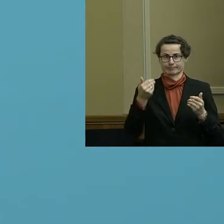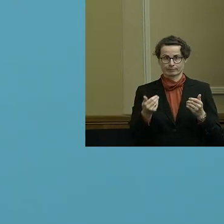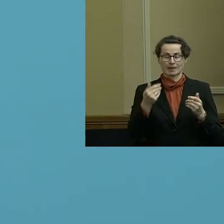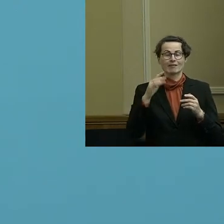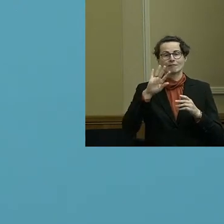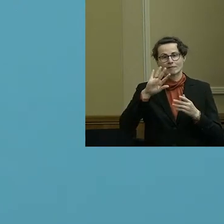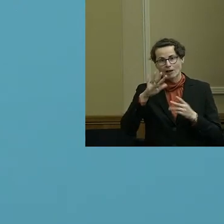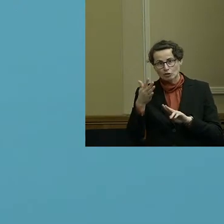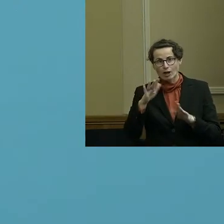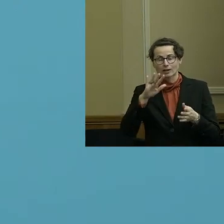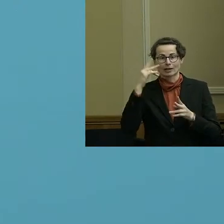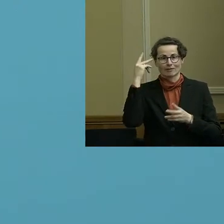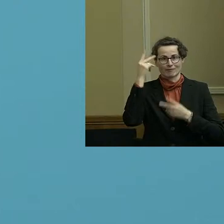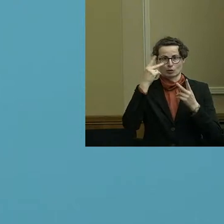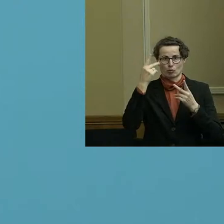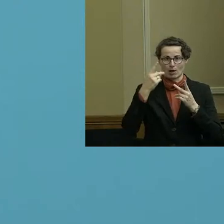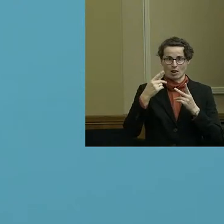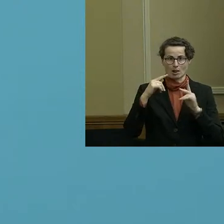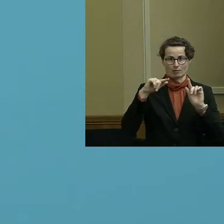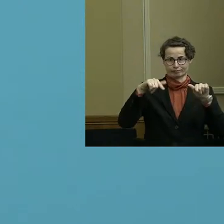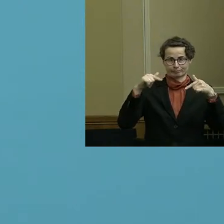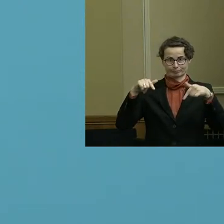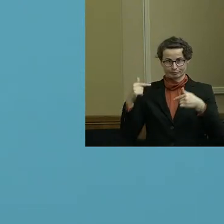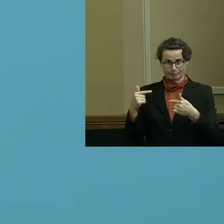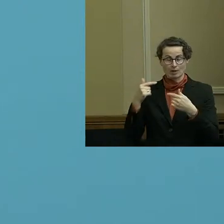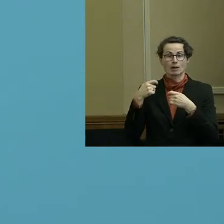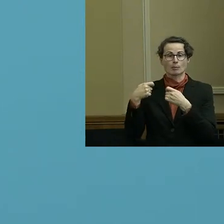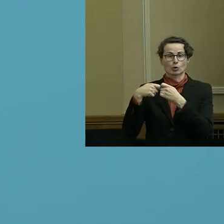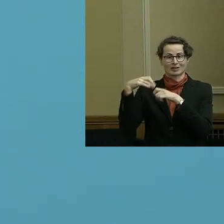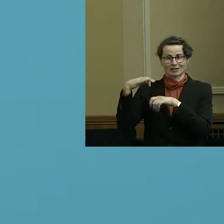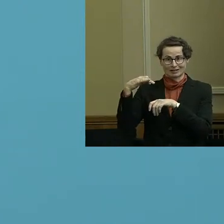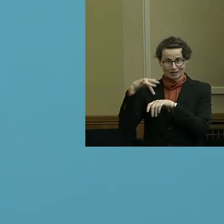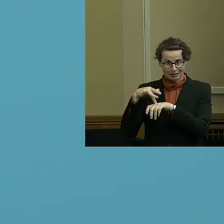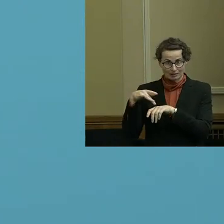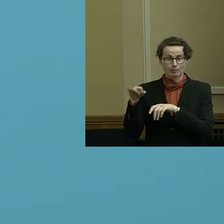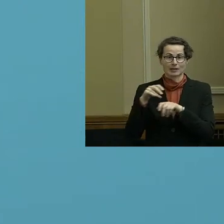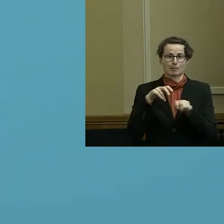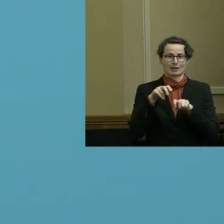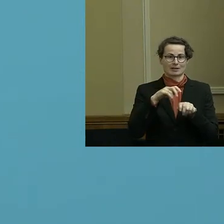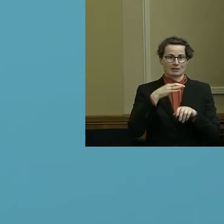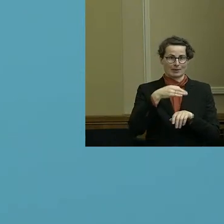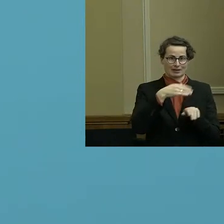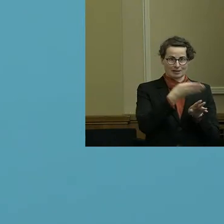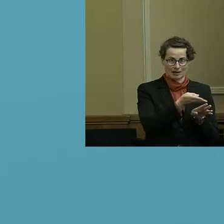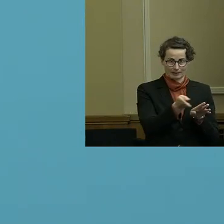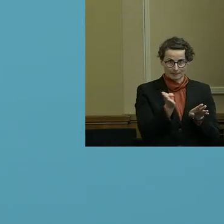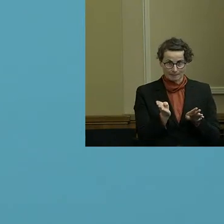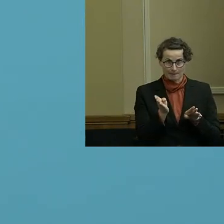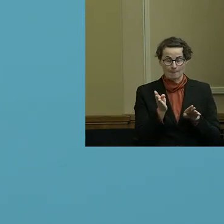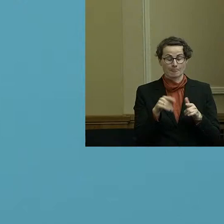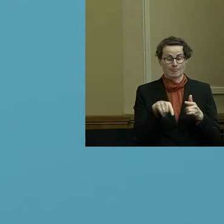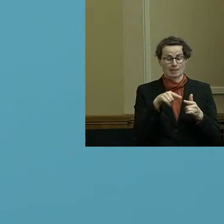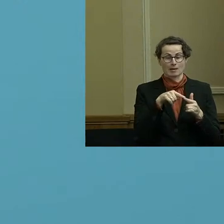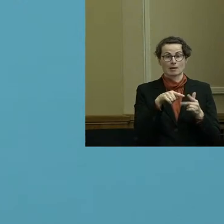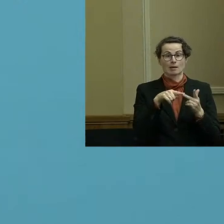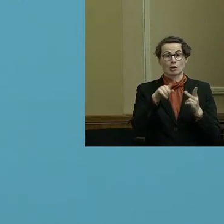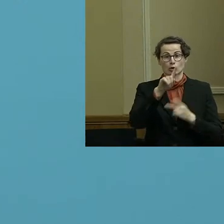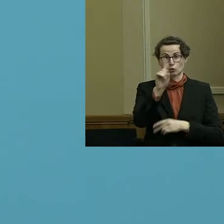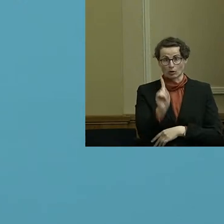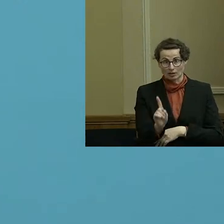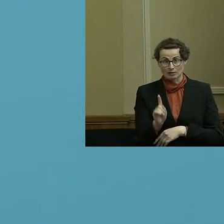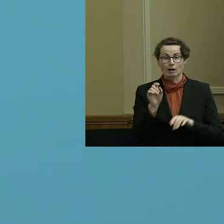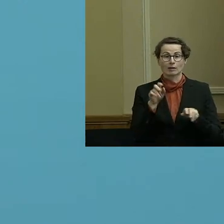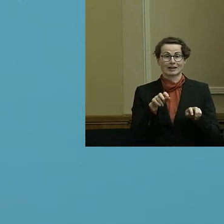virtuelles Treffen der Bundeskanzlerin mit dem Ministerpräsidenten stattfinden. Es wird am Donnerstag eine Regierungserklärung der